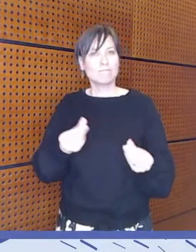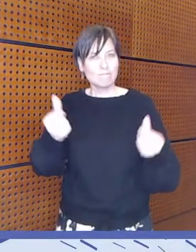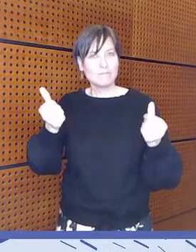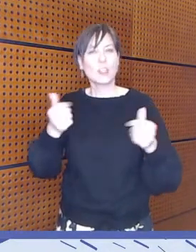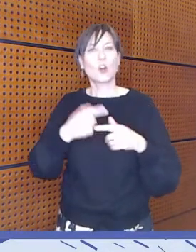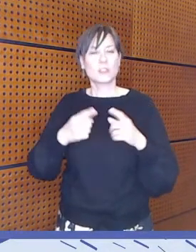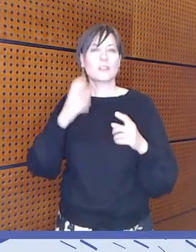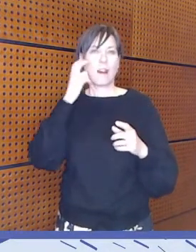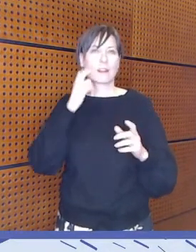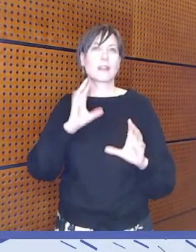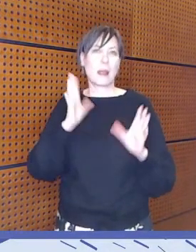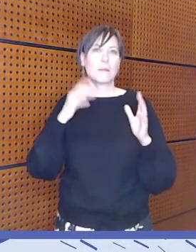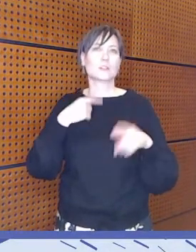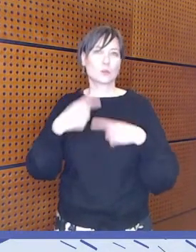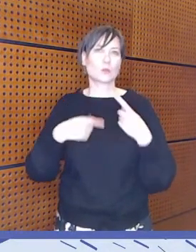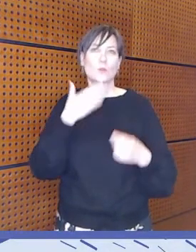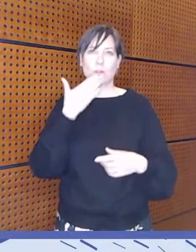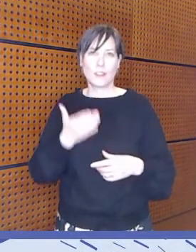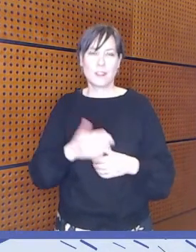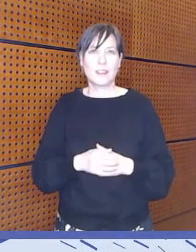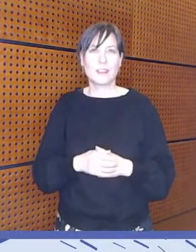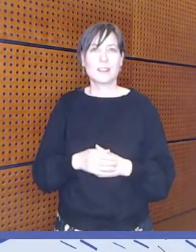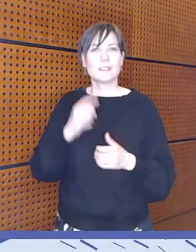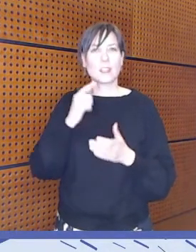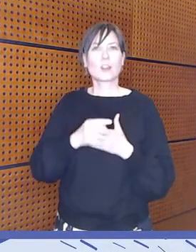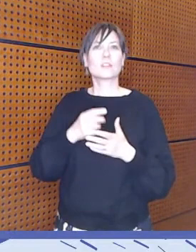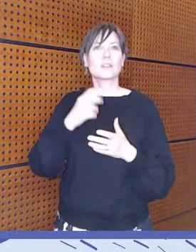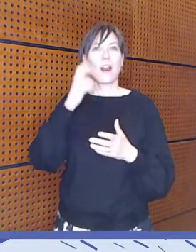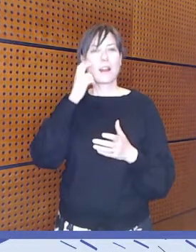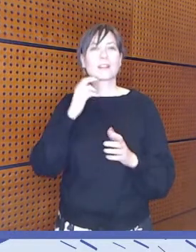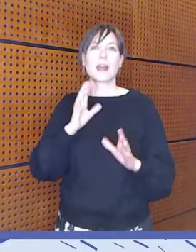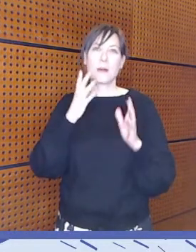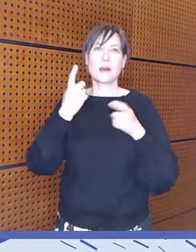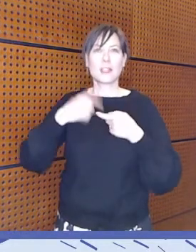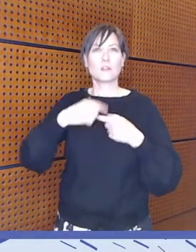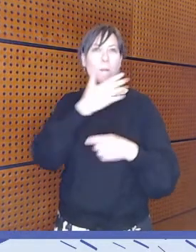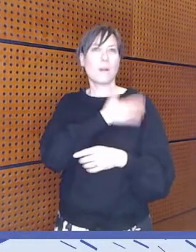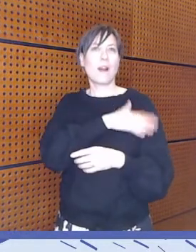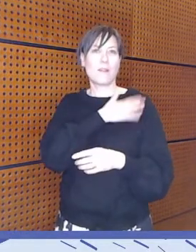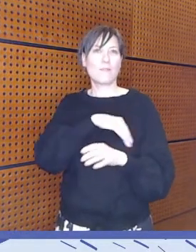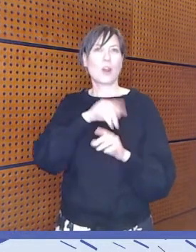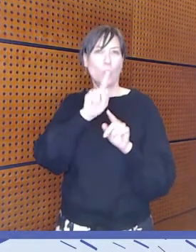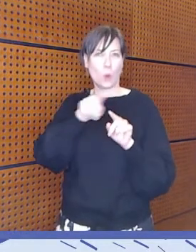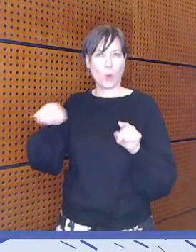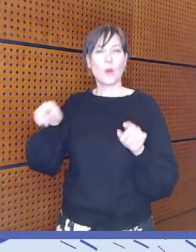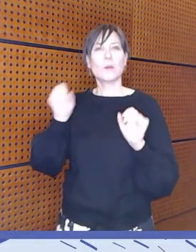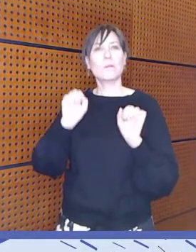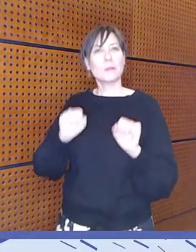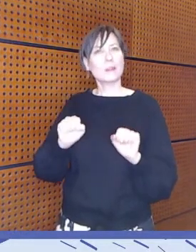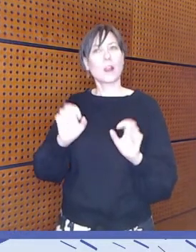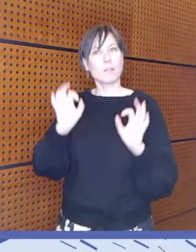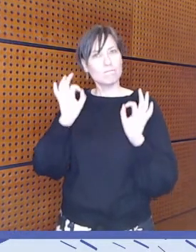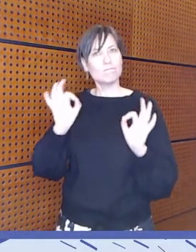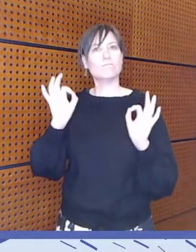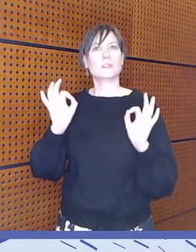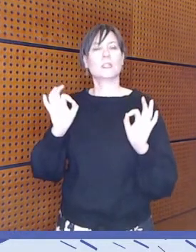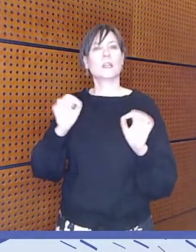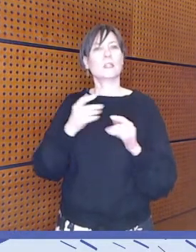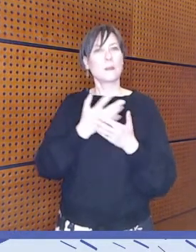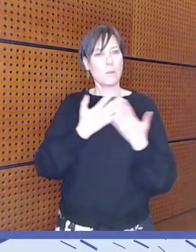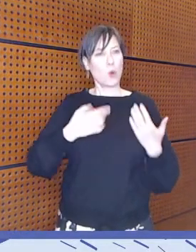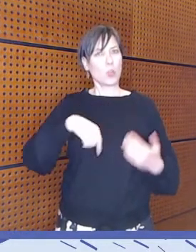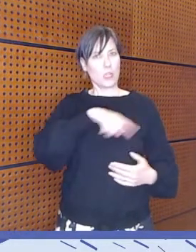erikoisesti nämä palvelut on oltava sellaisia, että niitä pystyy mahdollisimman moni ymmärtämään ja